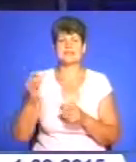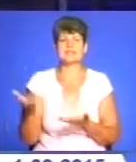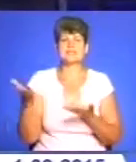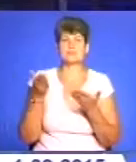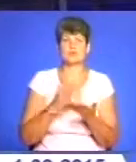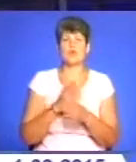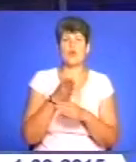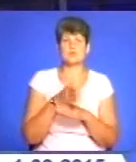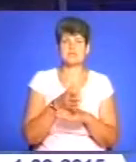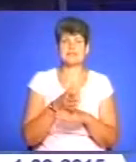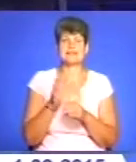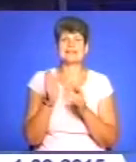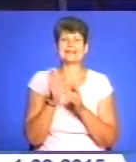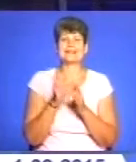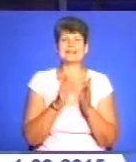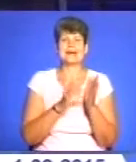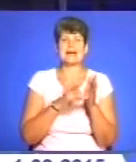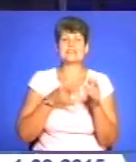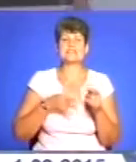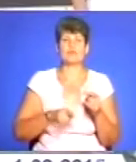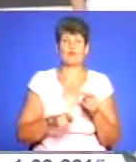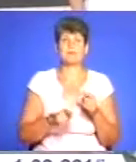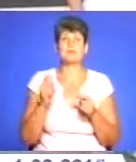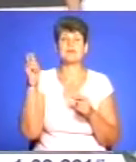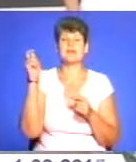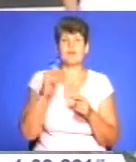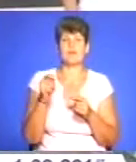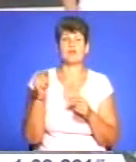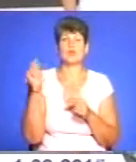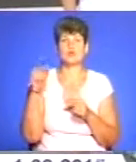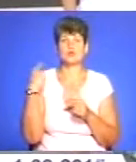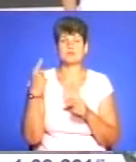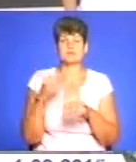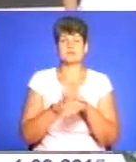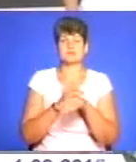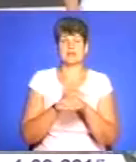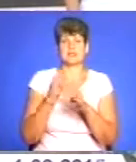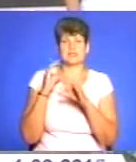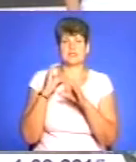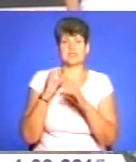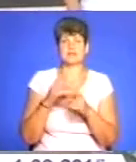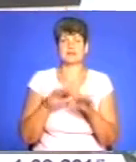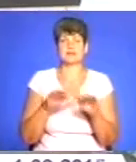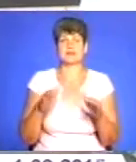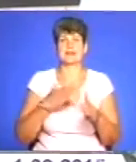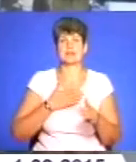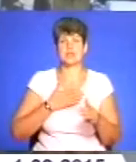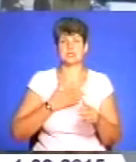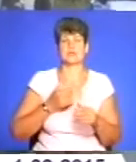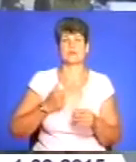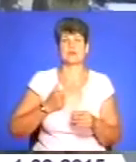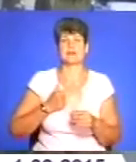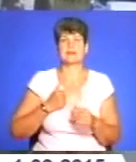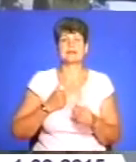на Різдво. Василь Комінець приїхав до Луганської області із гуманітарним вантажем для школярів та наших вояків.